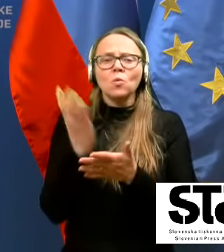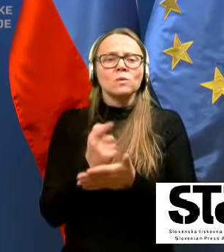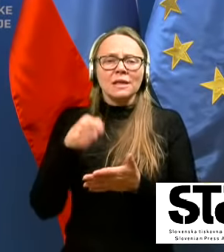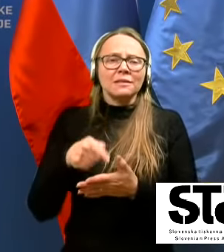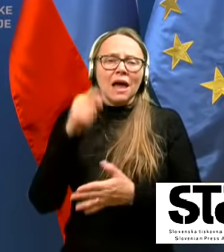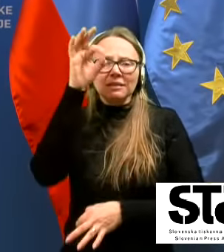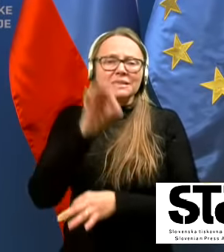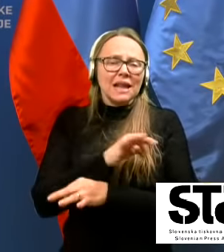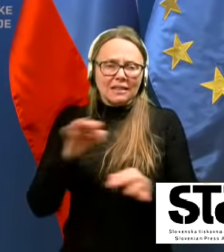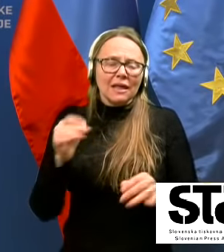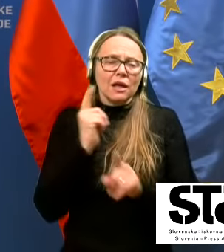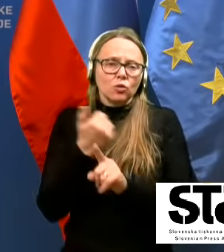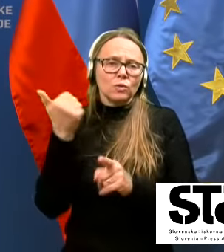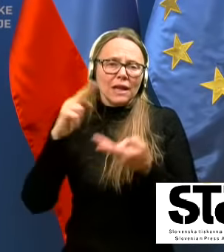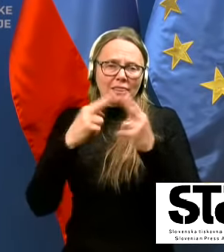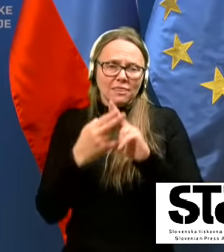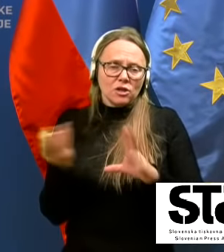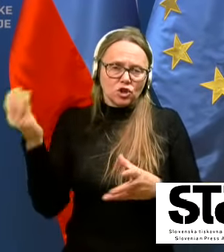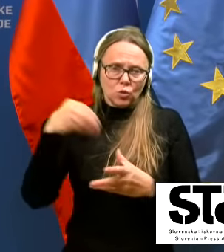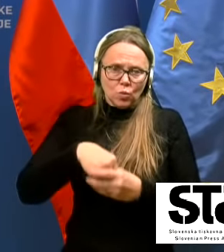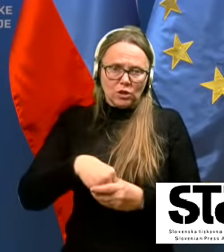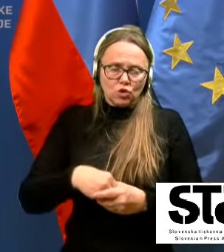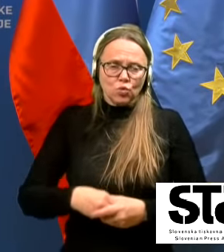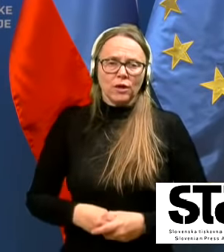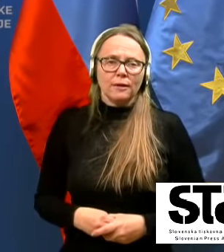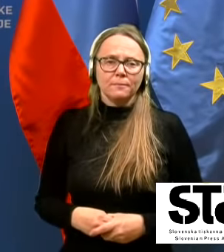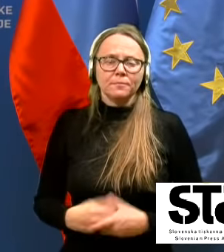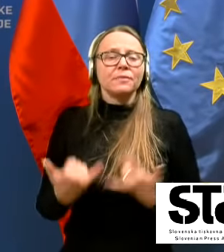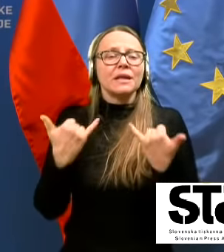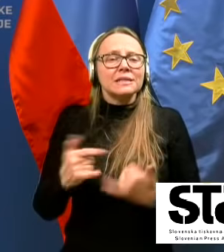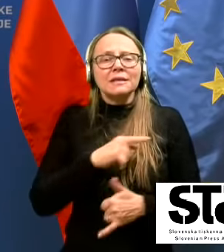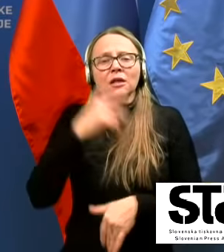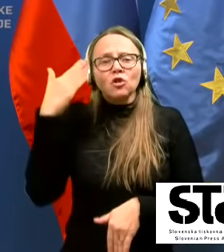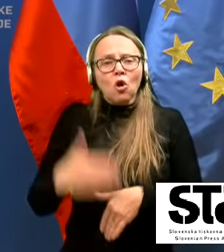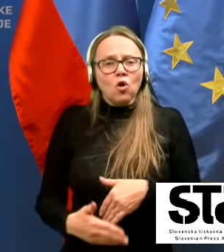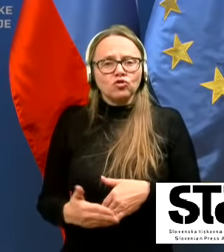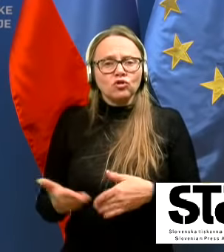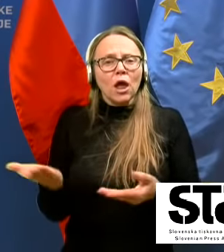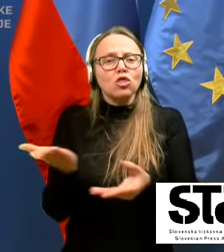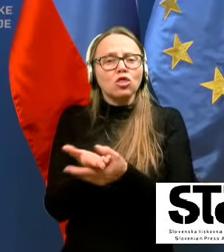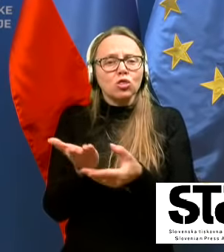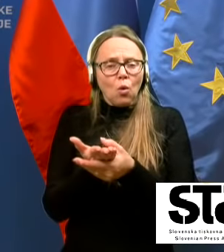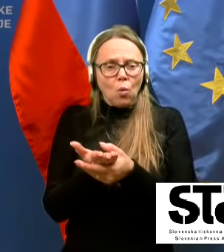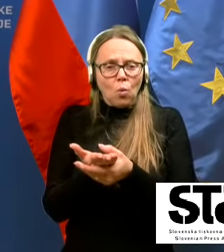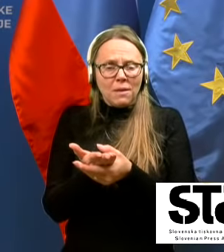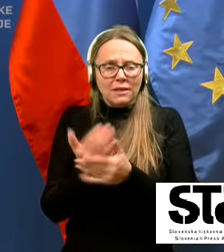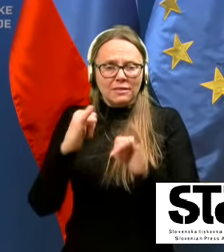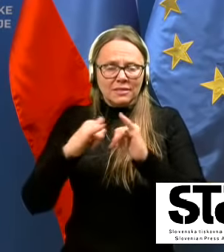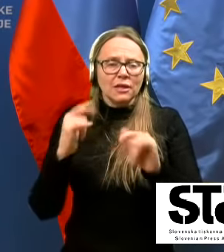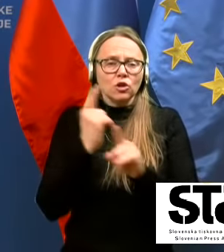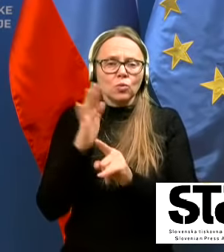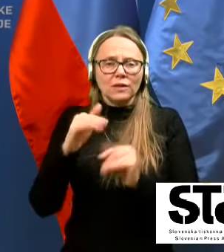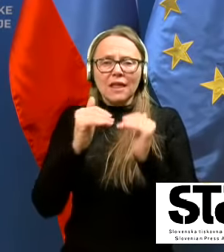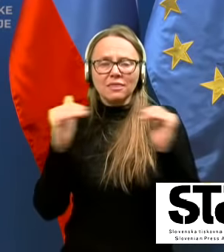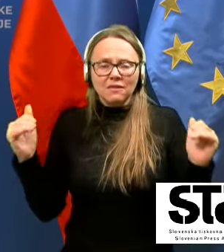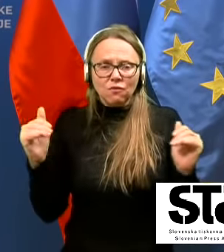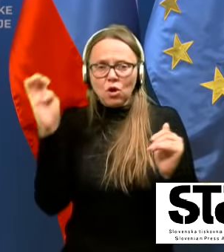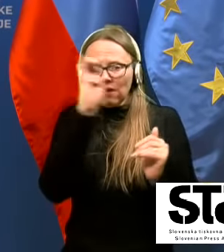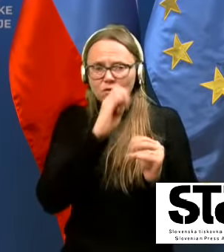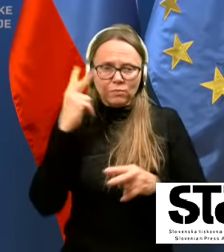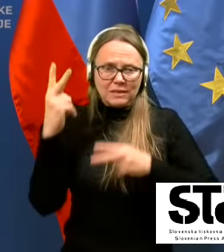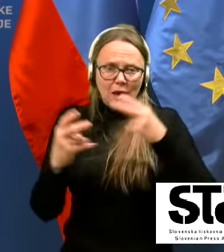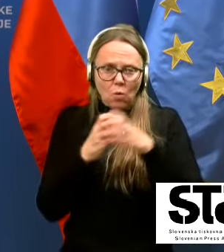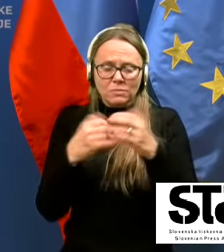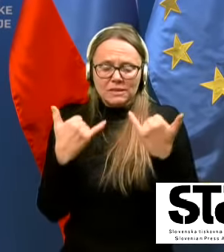strategija na nek način vključuje. In zdaj se dokončni dokumenti se tudi na nivoju Evropske komisije zdaj